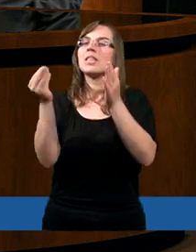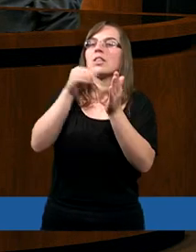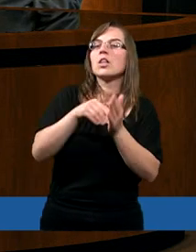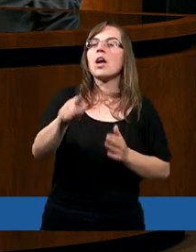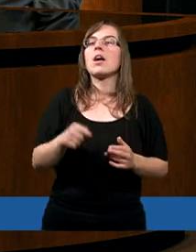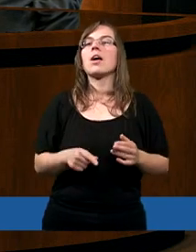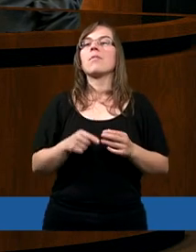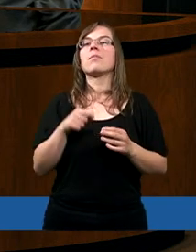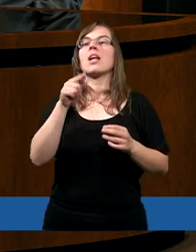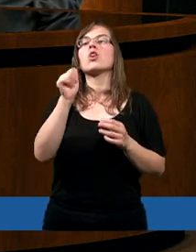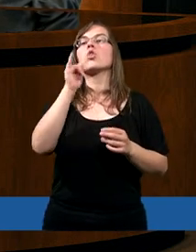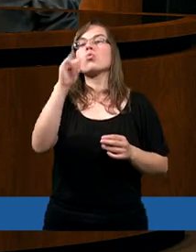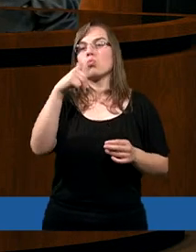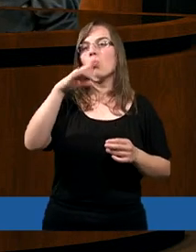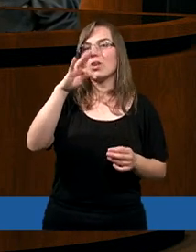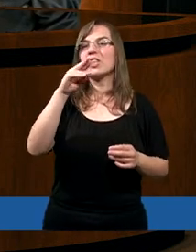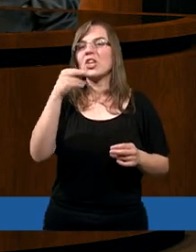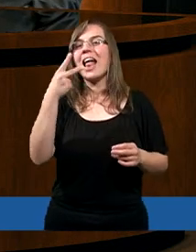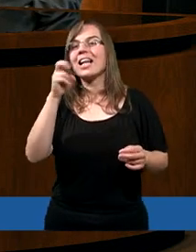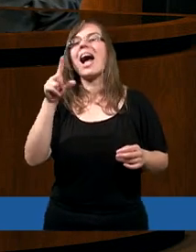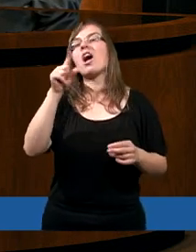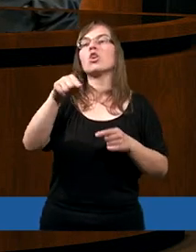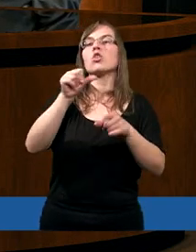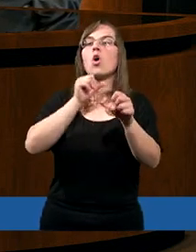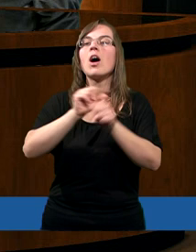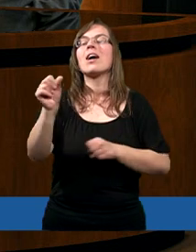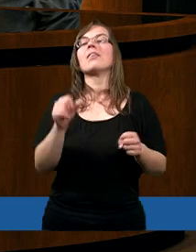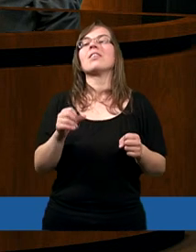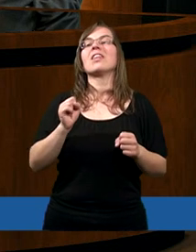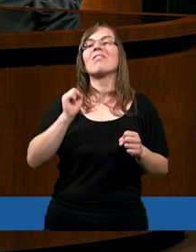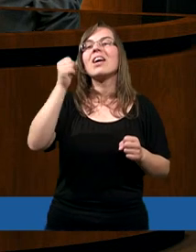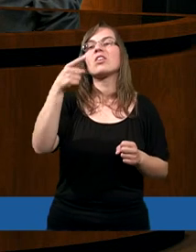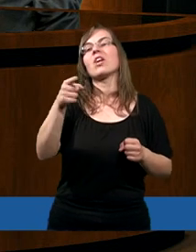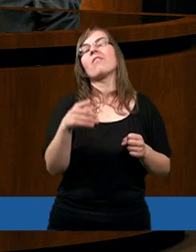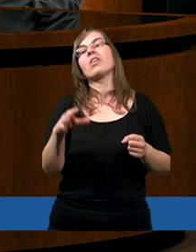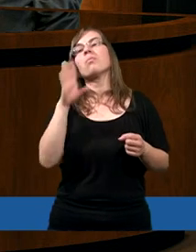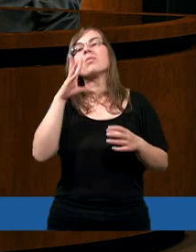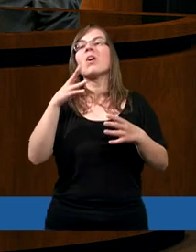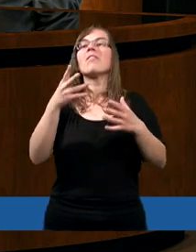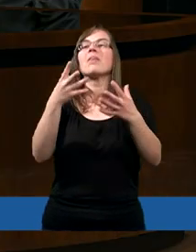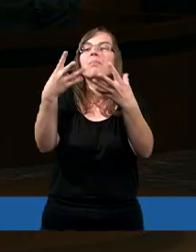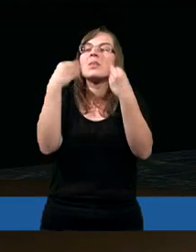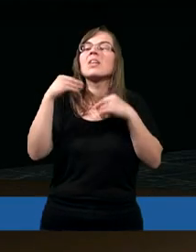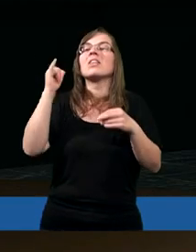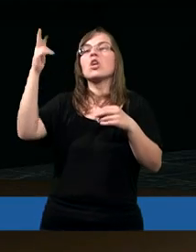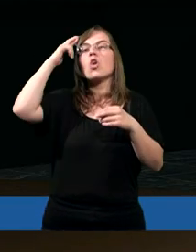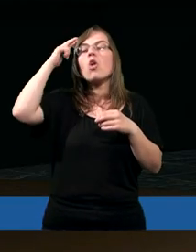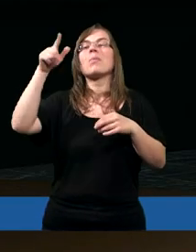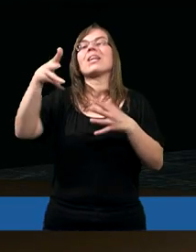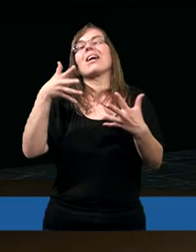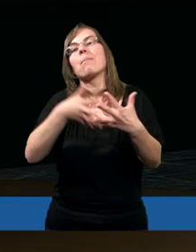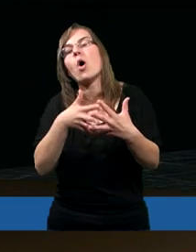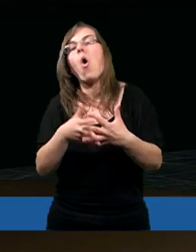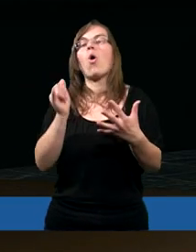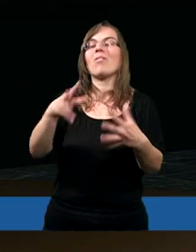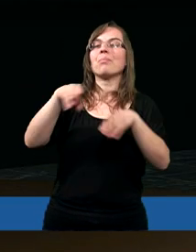wyjaśniła tą Jutrzenkę, że jest to jakby przyjęcie Chrystusa do swojego serca i zrozumienie właśnie i tych